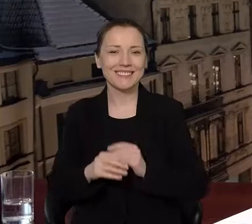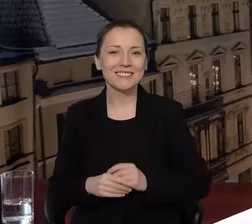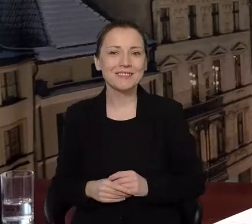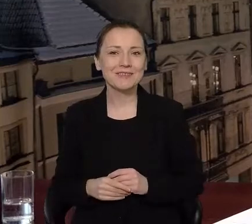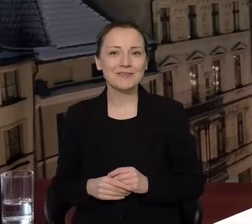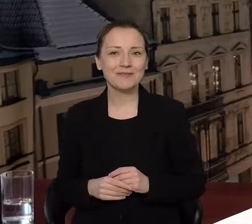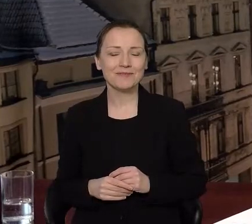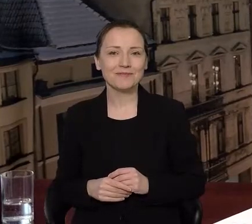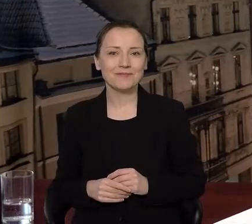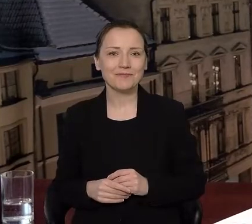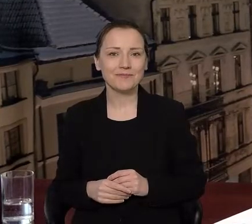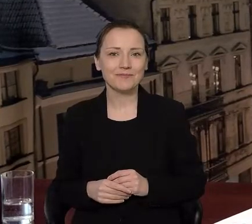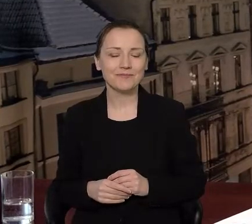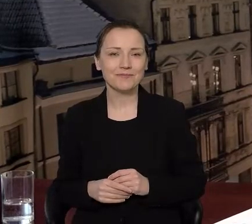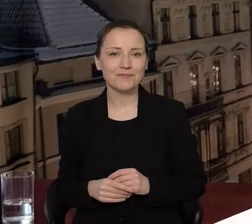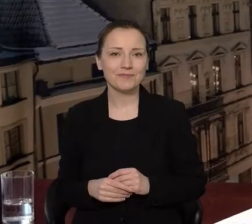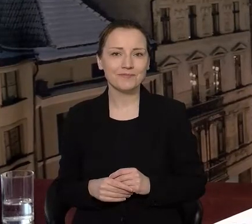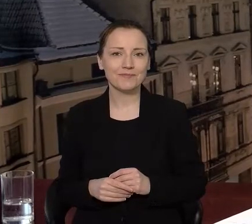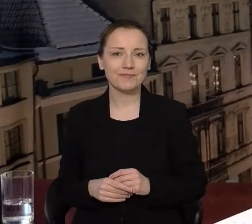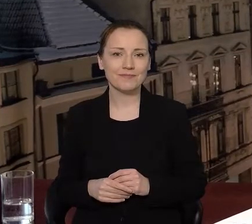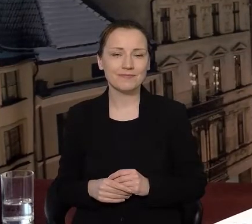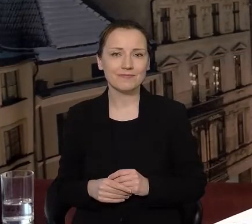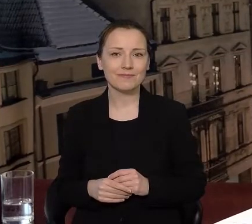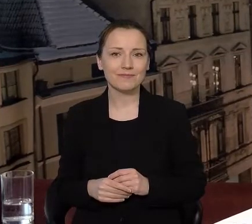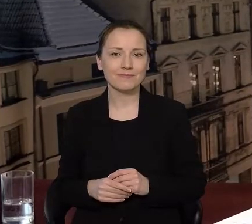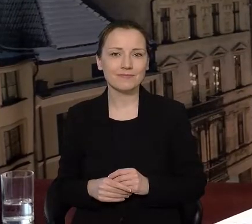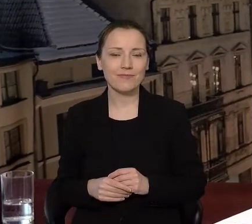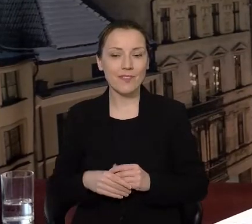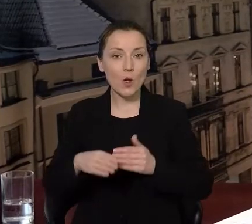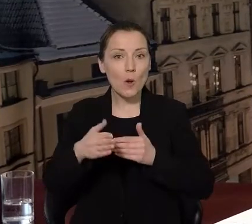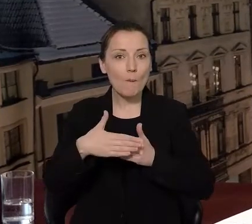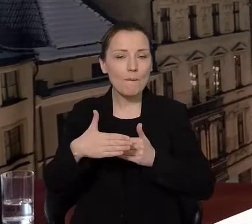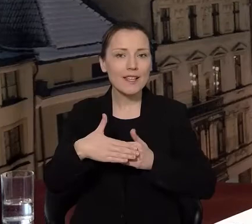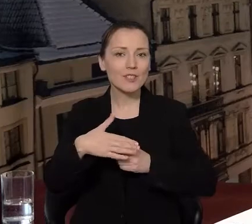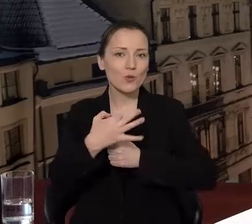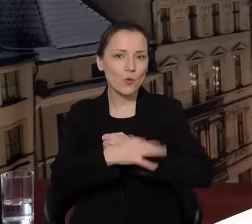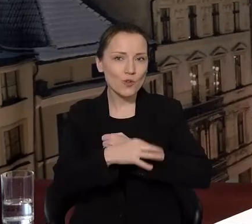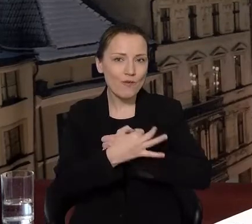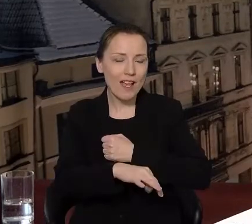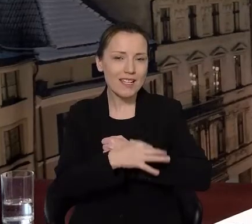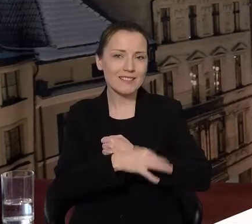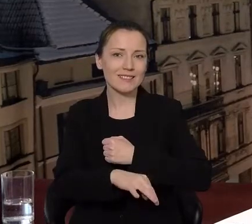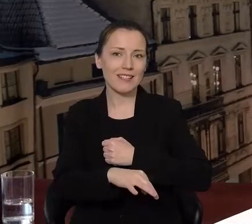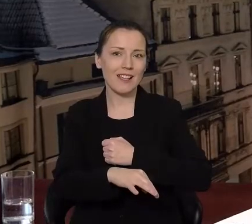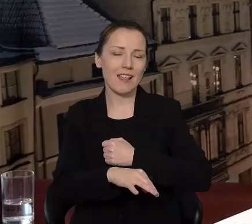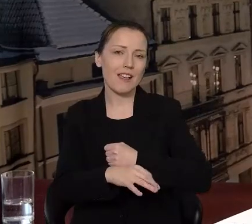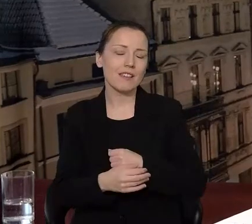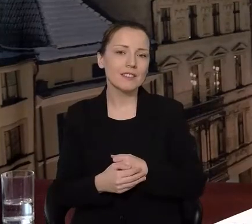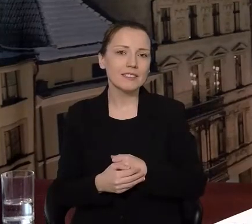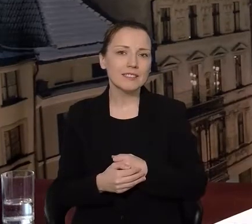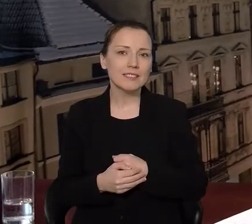tej jednej literze. Na Bielanach w sąsiedztwie miasteczka uniwersyteckiego, kampusu